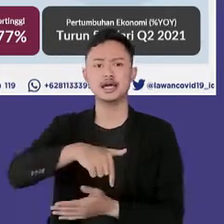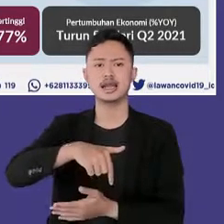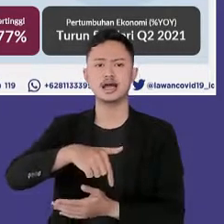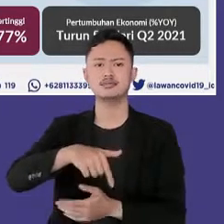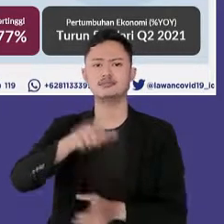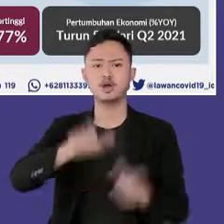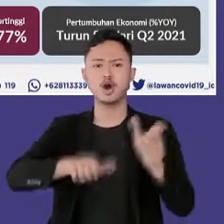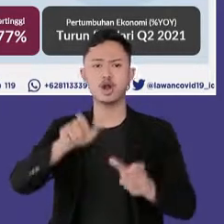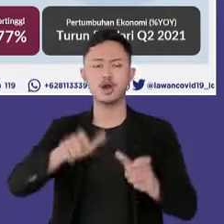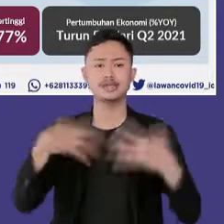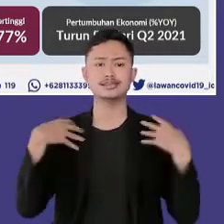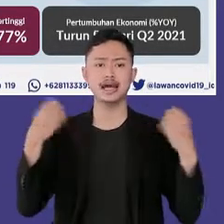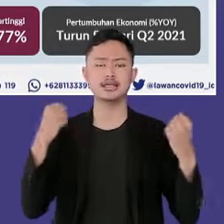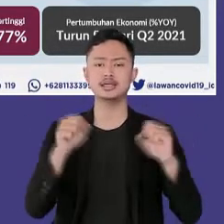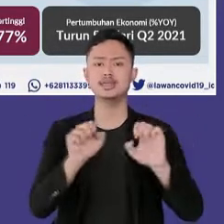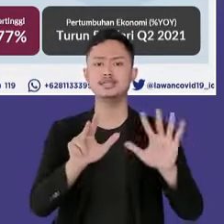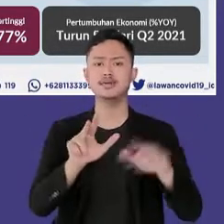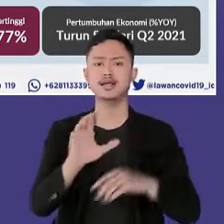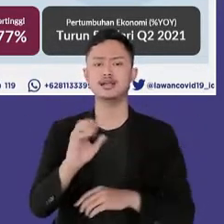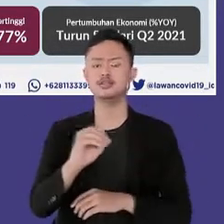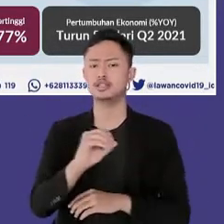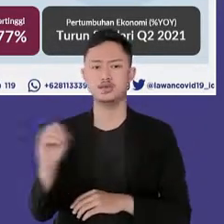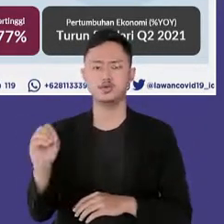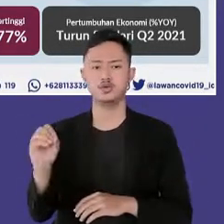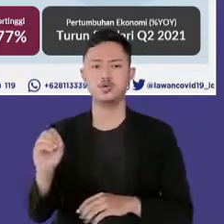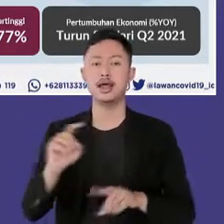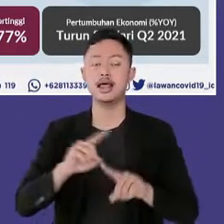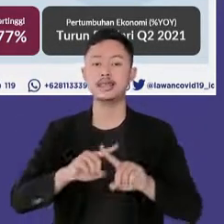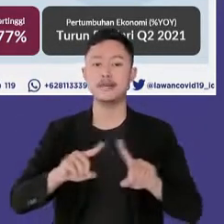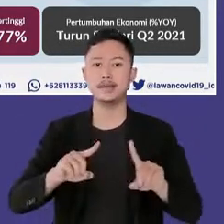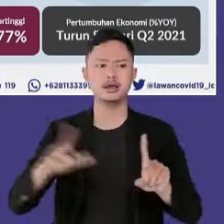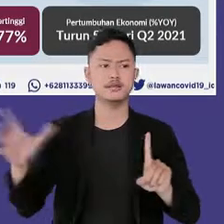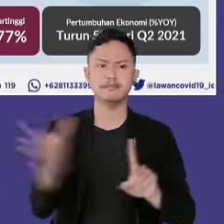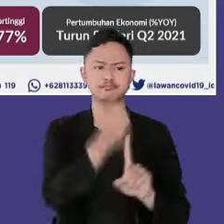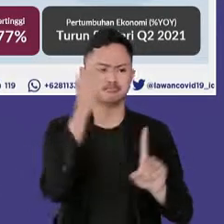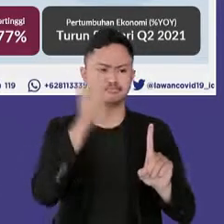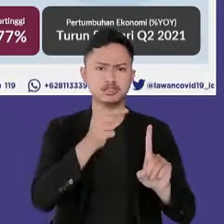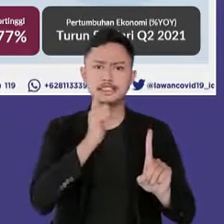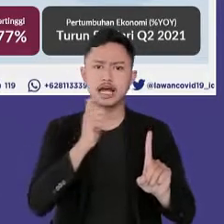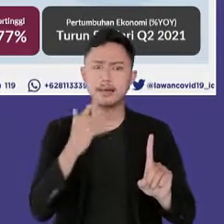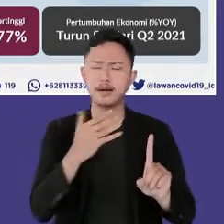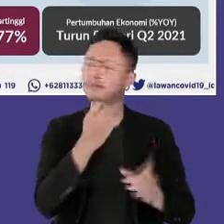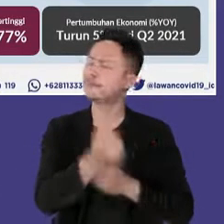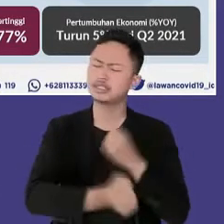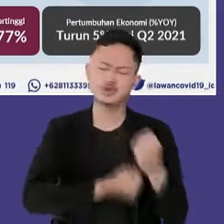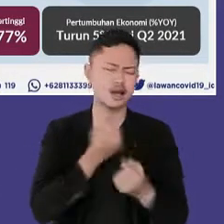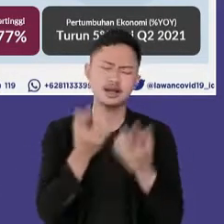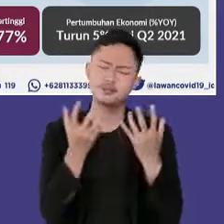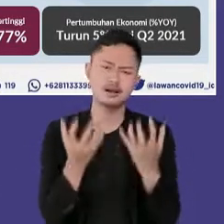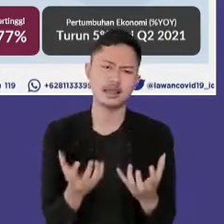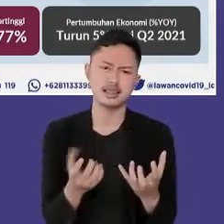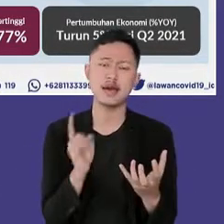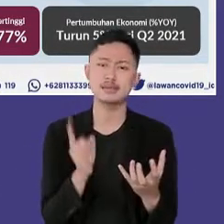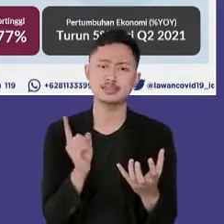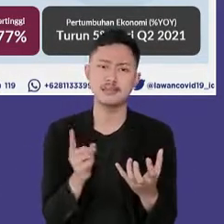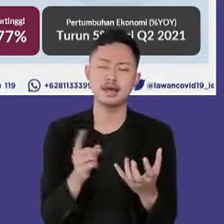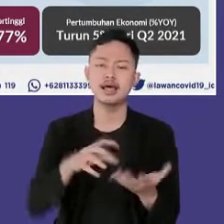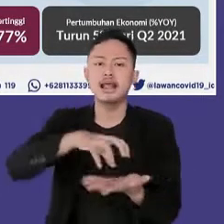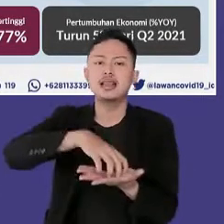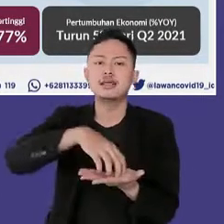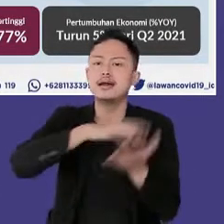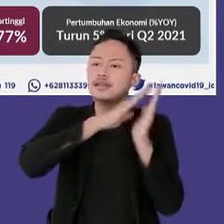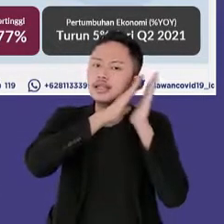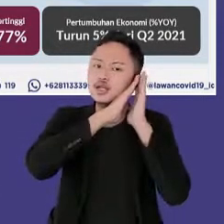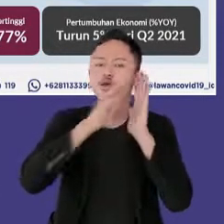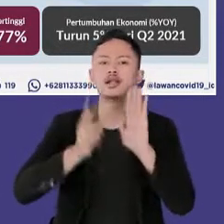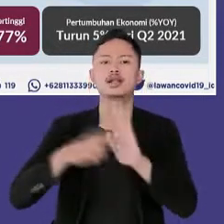ribu orang yang sembuh pencapaian ini diraih dengan perjuangan berat mengingat persentase ketersediaan tempat tid